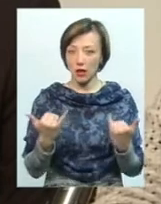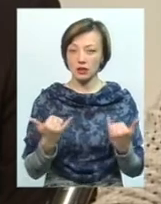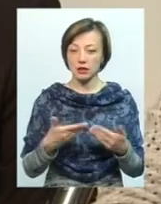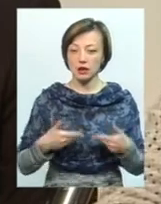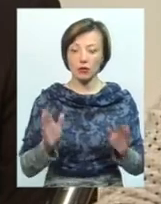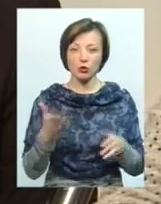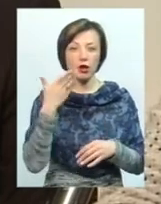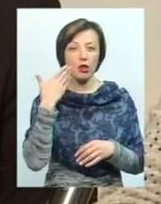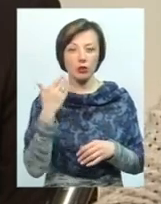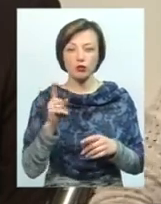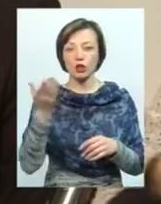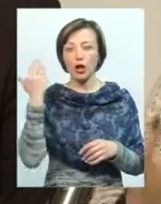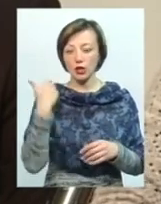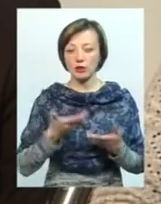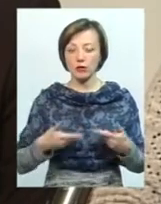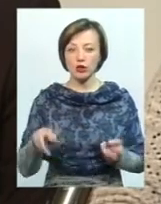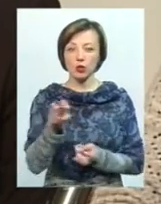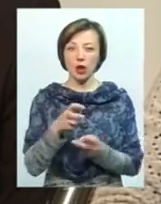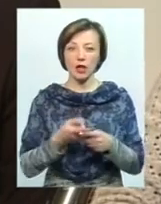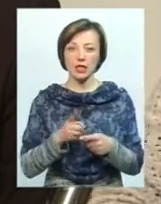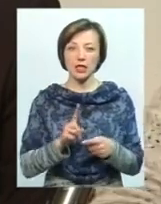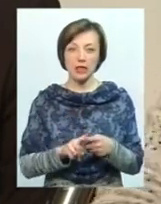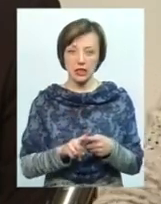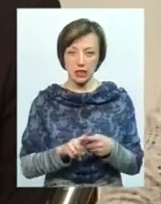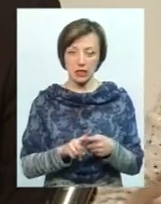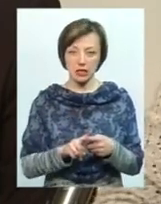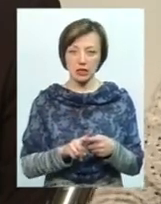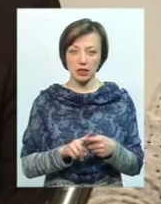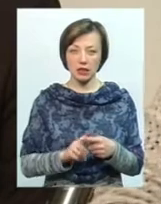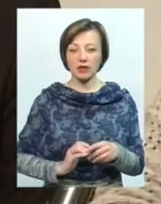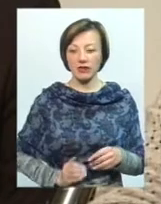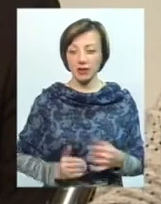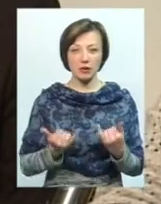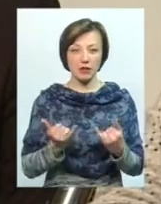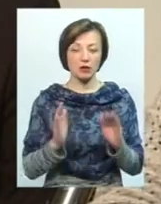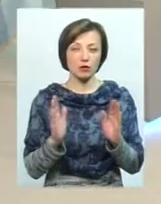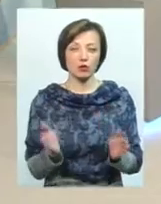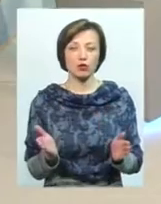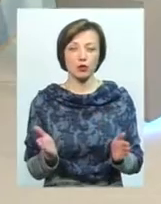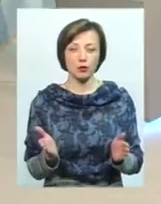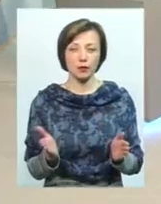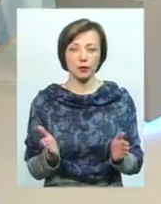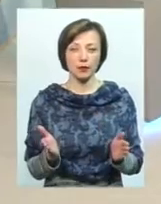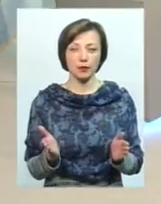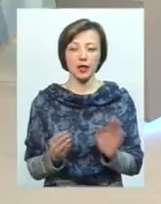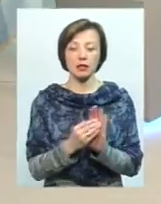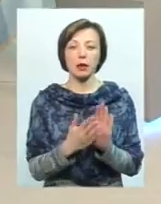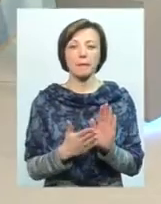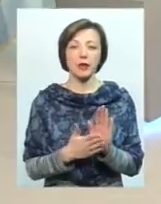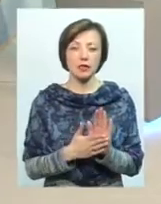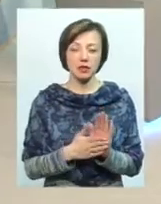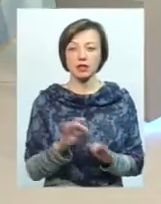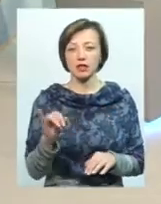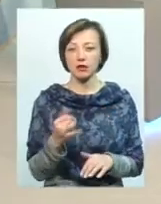нам буде легше, тому що раніше ми шукали ці юридичні особи, так, зараз вони вже будуть, як мінімум, записані, так,